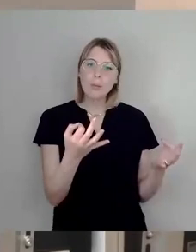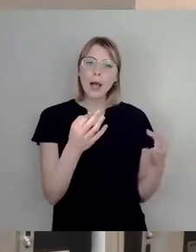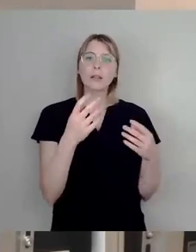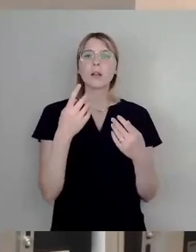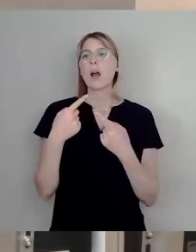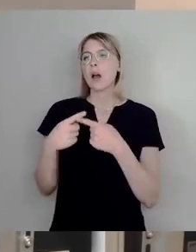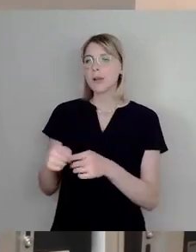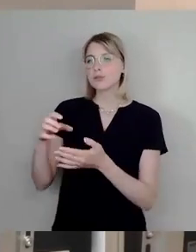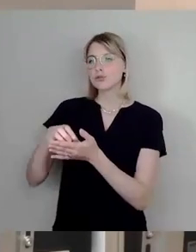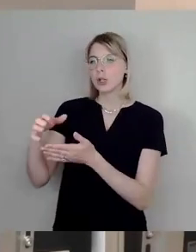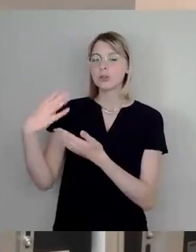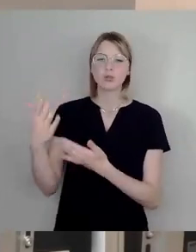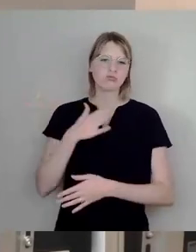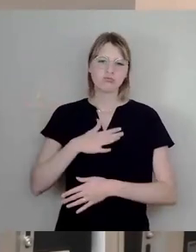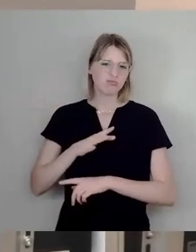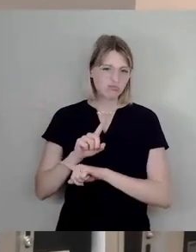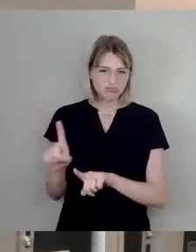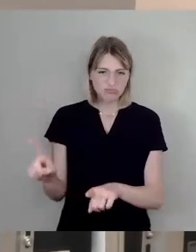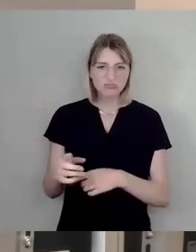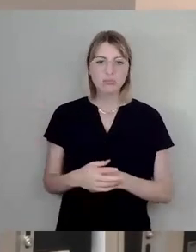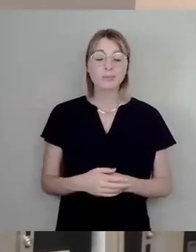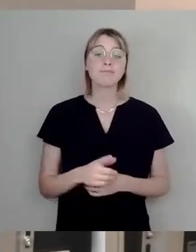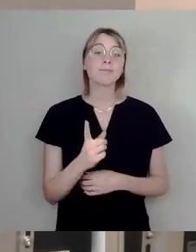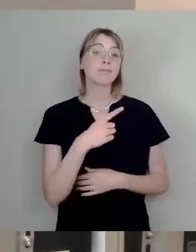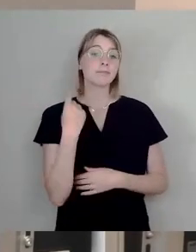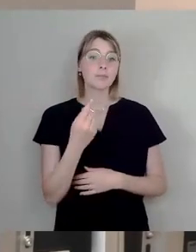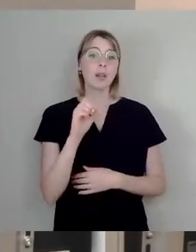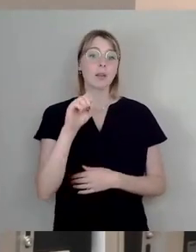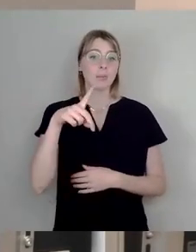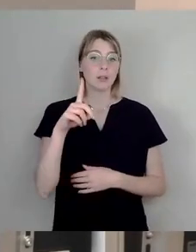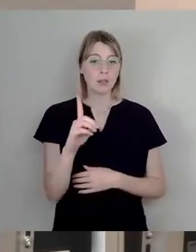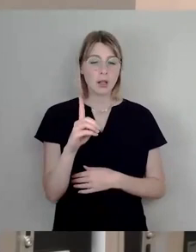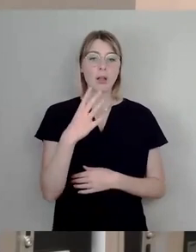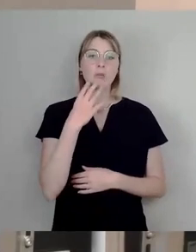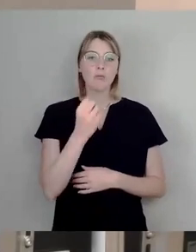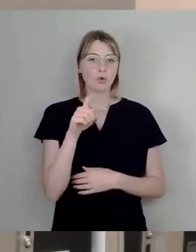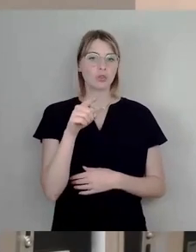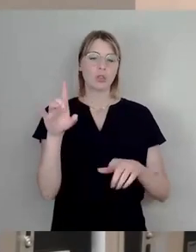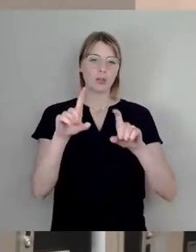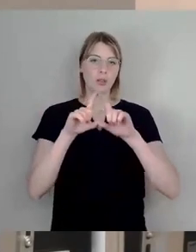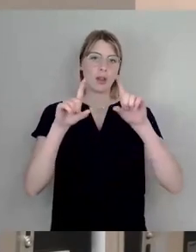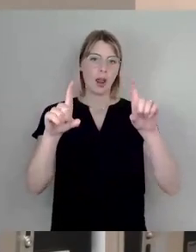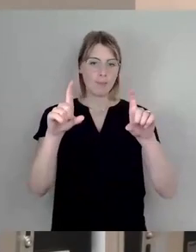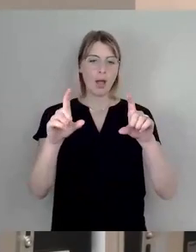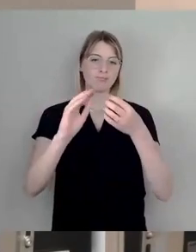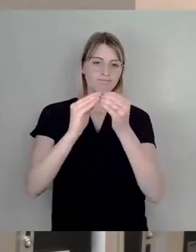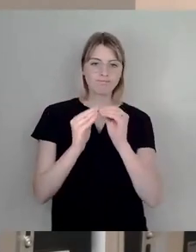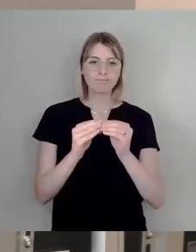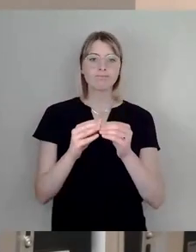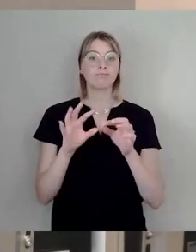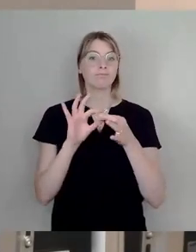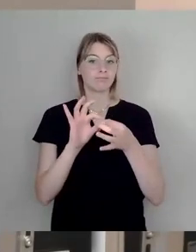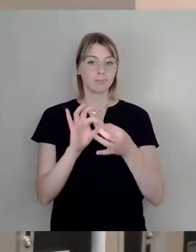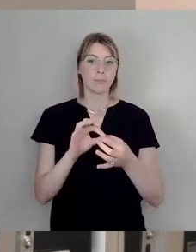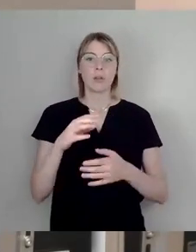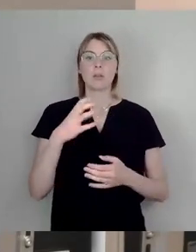Und wir als SPD-Fraktion haben uns tatsächlich diesem Thema angenommen, nämlich mit Blick auf den Dresdner Hauptbahnhof. Sie